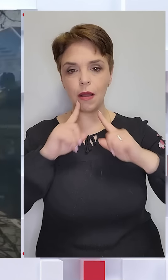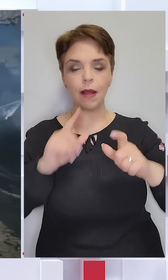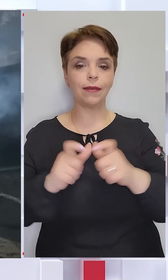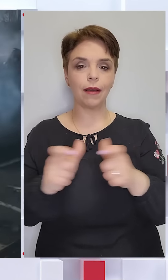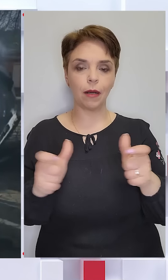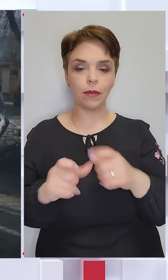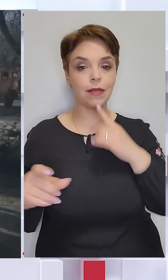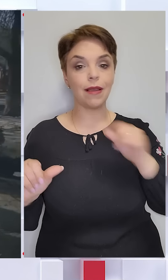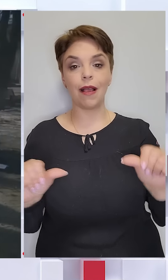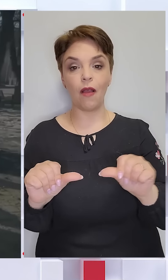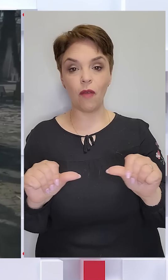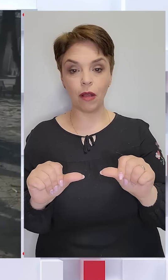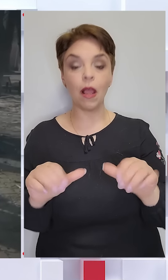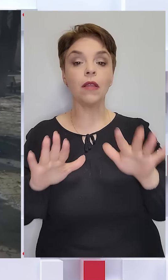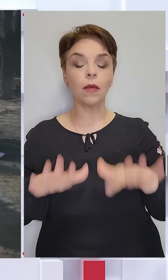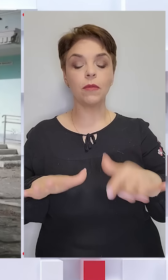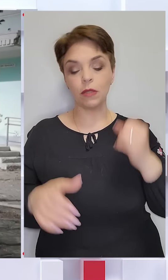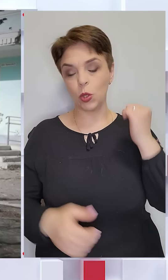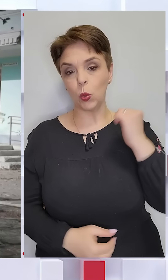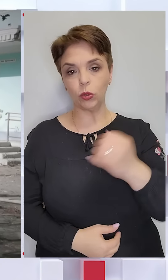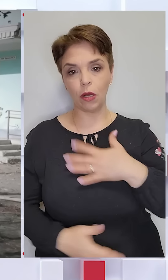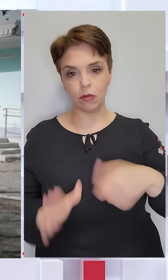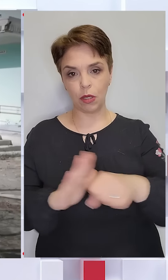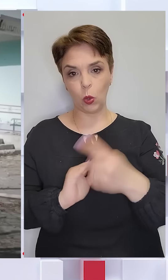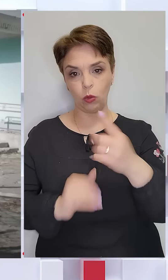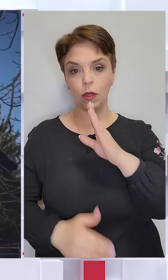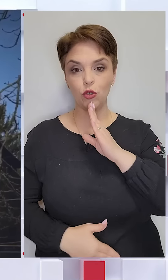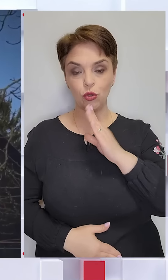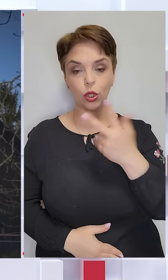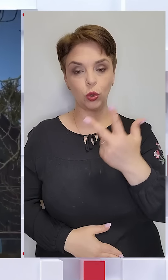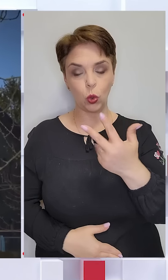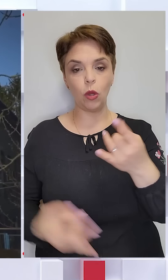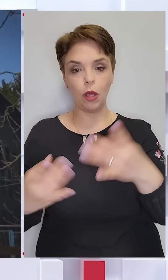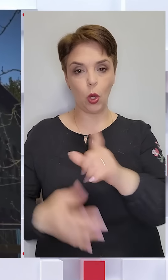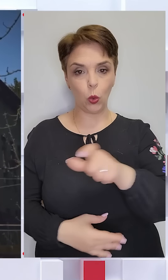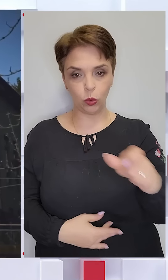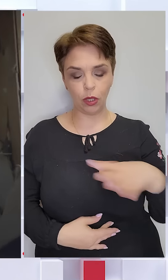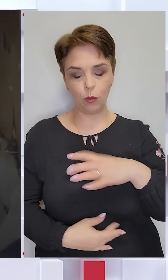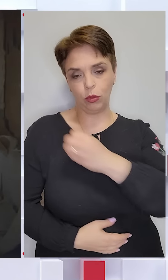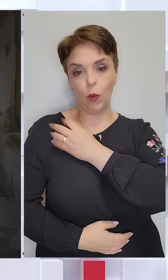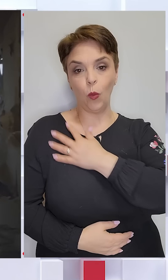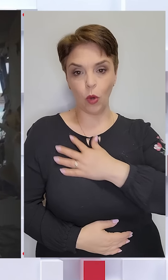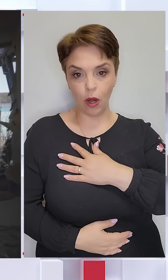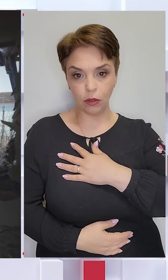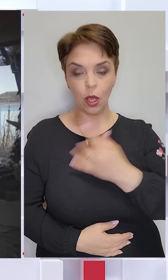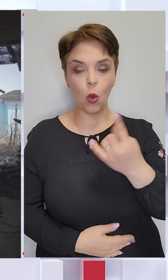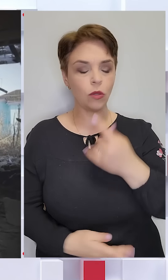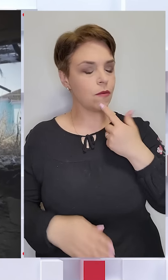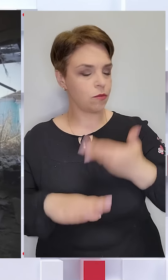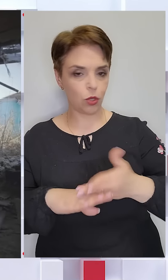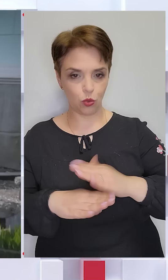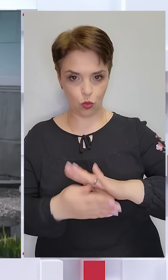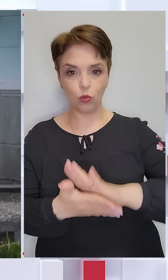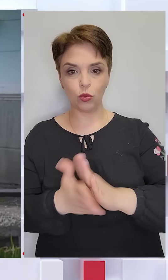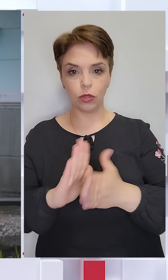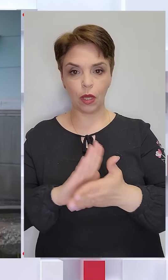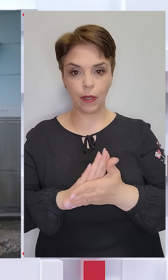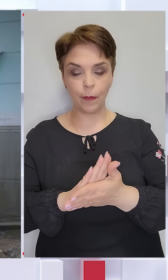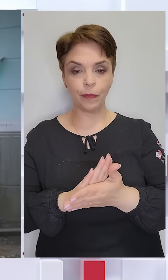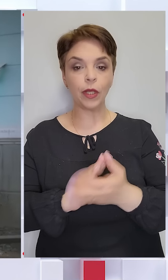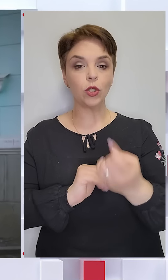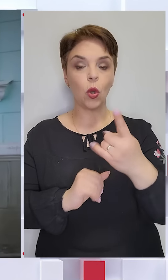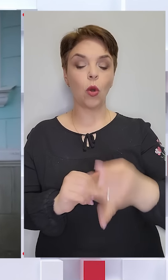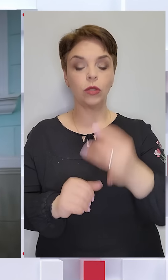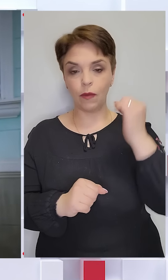крамниці, кав'ярня. На місці авіаудару загинула жінка, ще троє цивільних дістали поранення, один в тяжкому стані. І ще